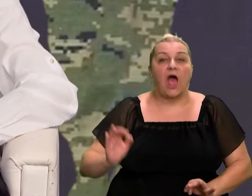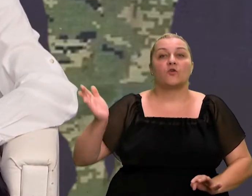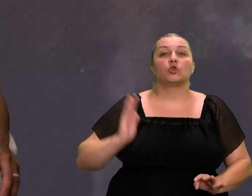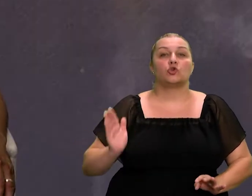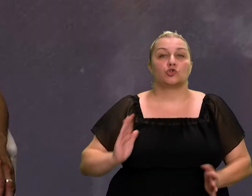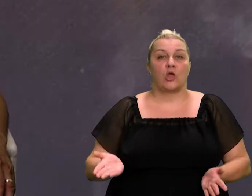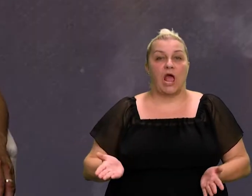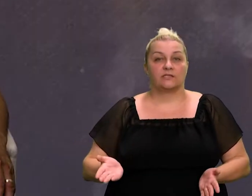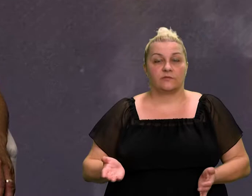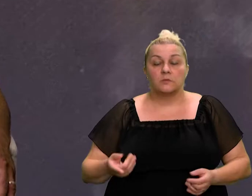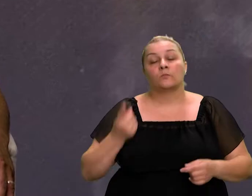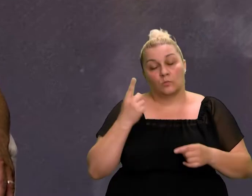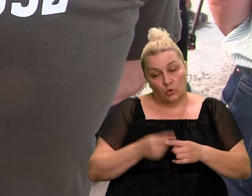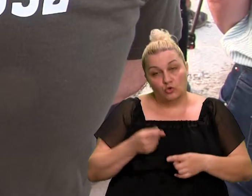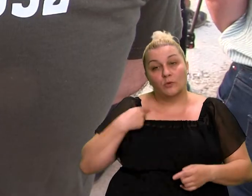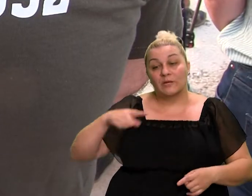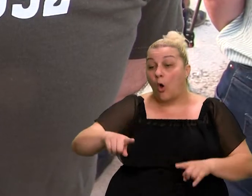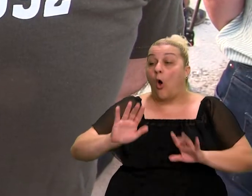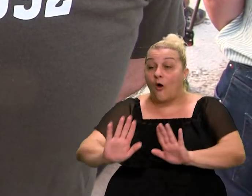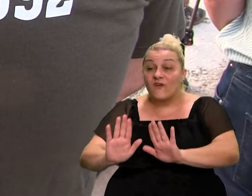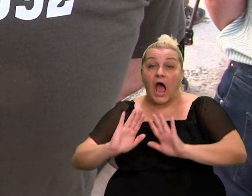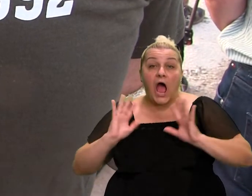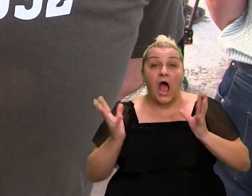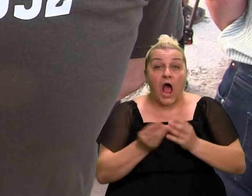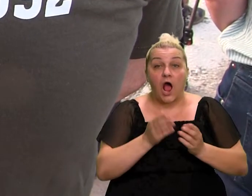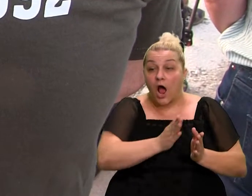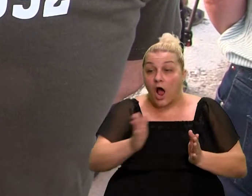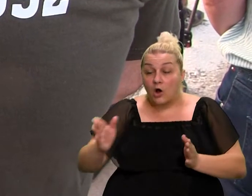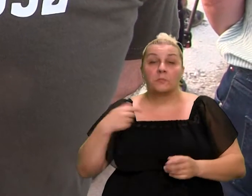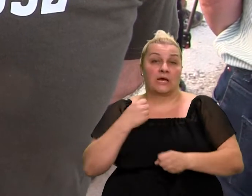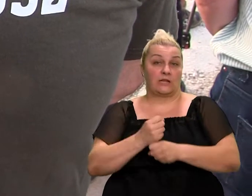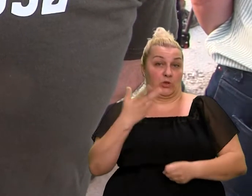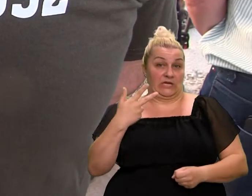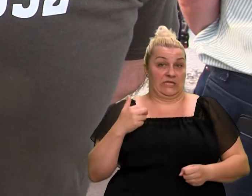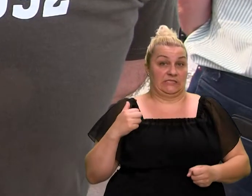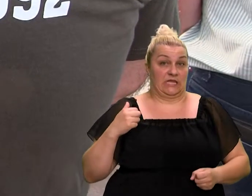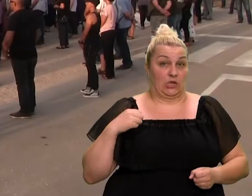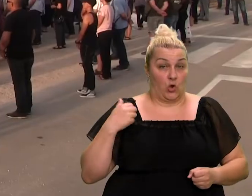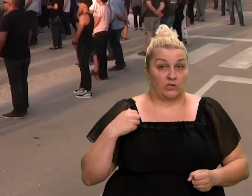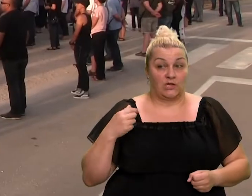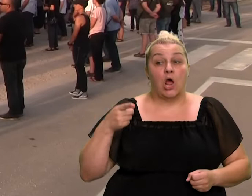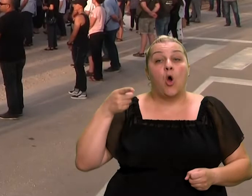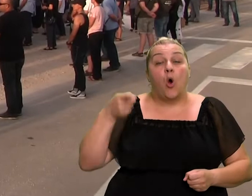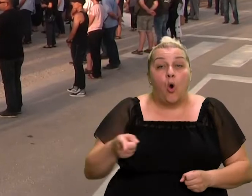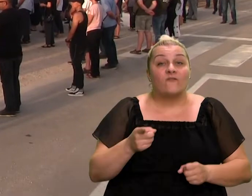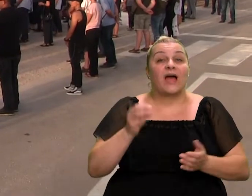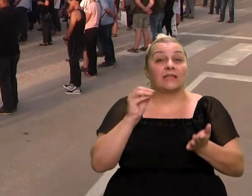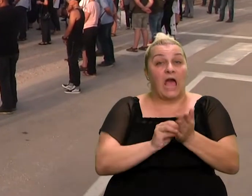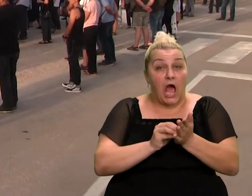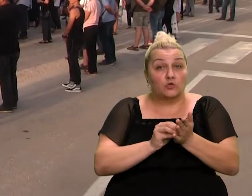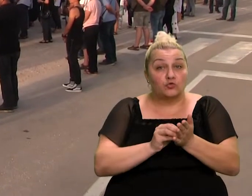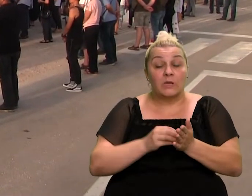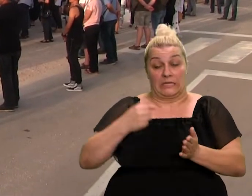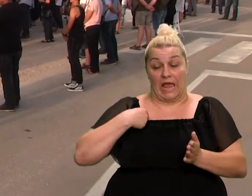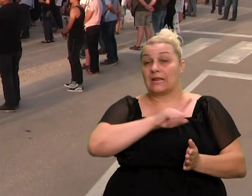Znači, mi to radimo već 30 godina, znači, na taj dan ja osobno ne radim. Znači, to je za nas praznik